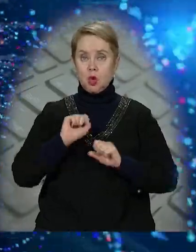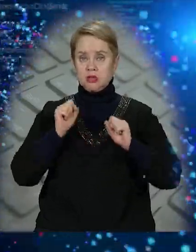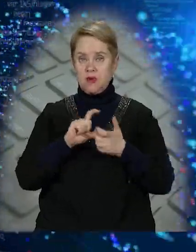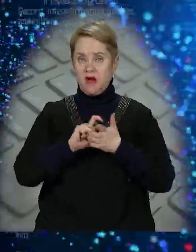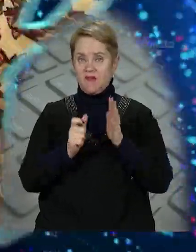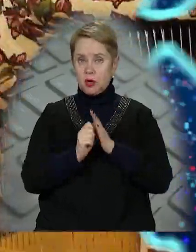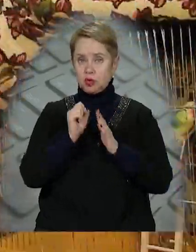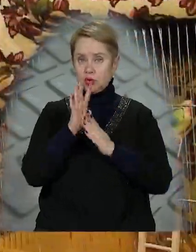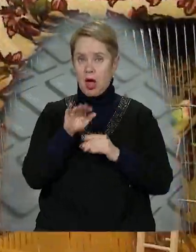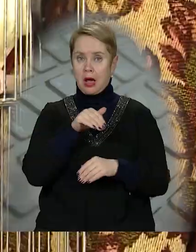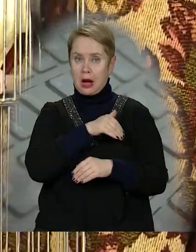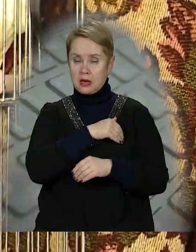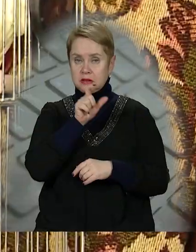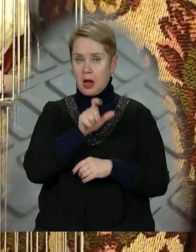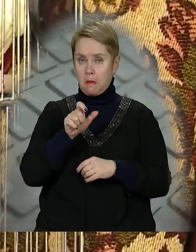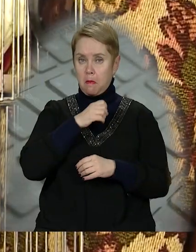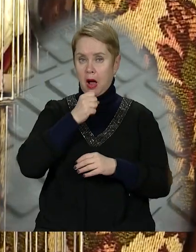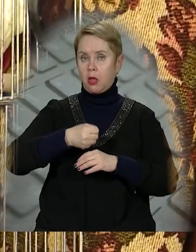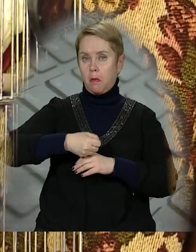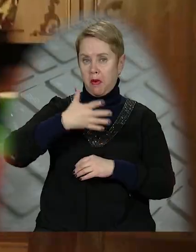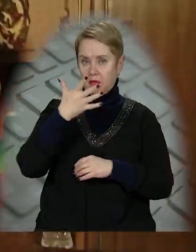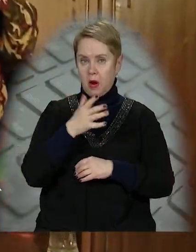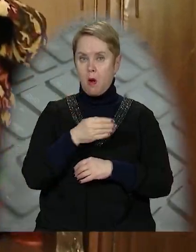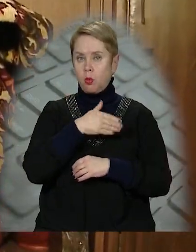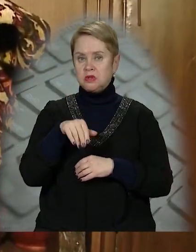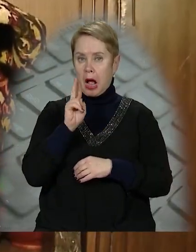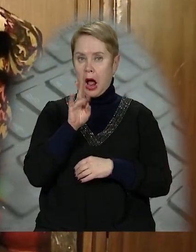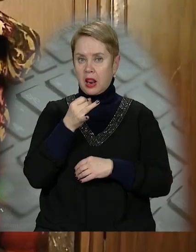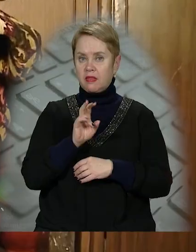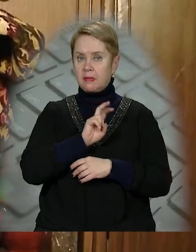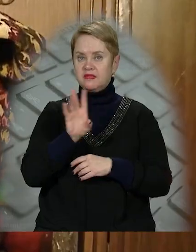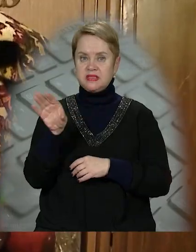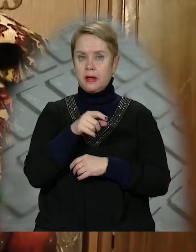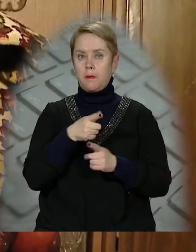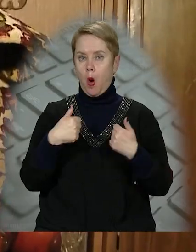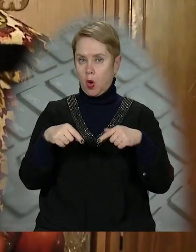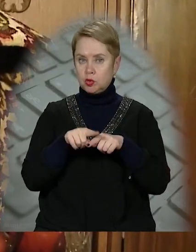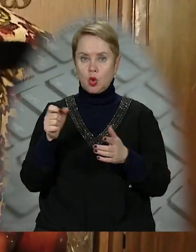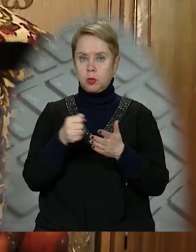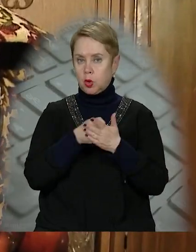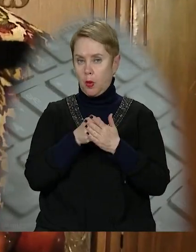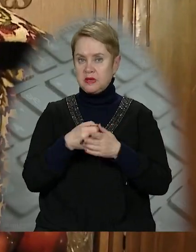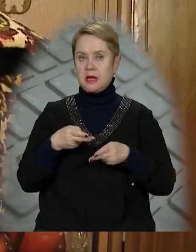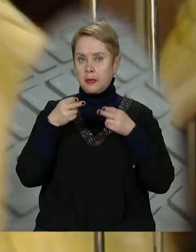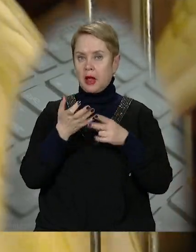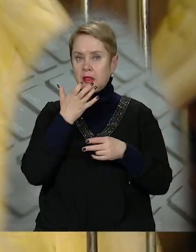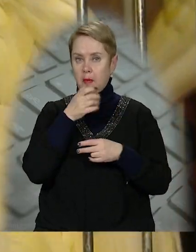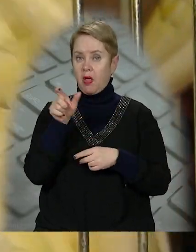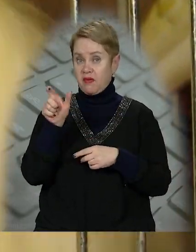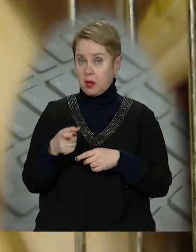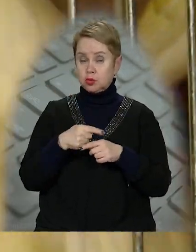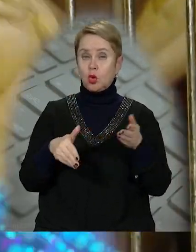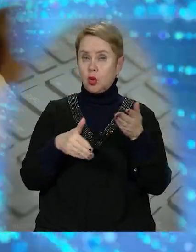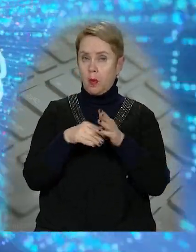Що зими у квартирах 14 градусів, мешканці багатоповерхівки по Калиновій обили усі пороги, щоб добитися приїзду тепловоків.